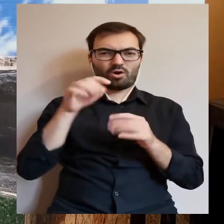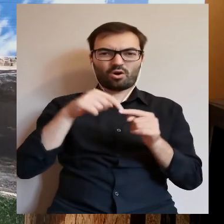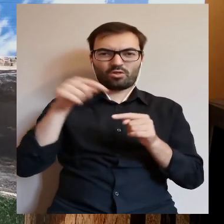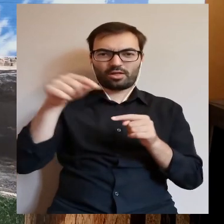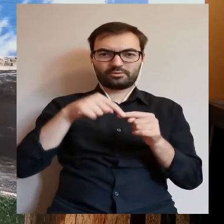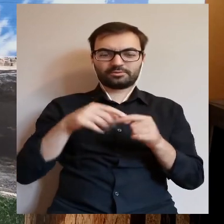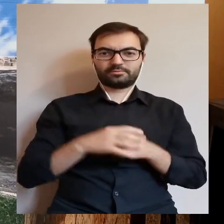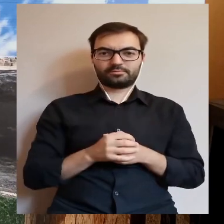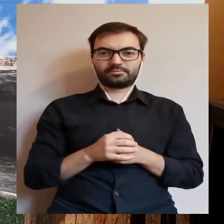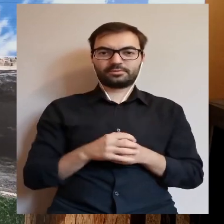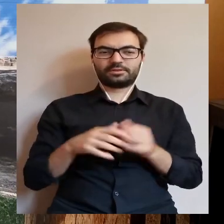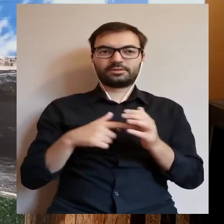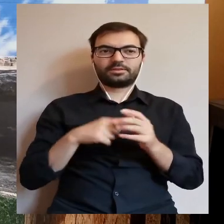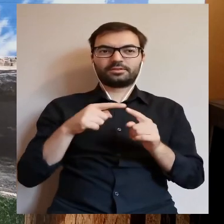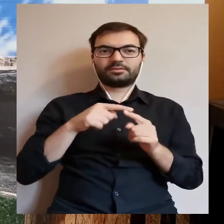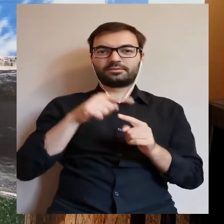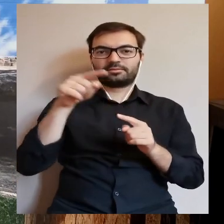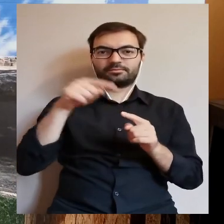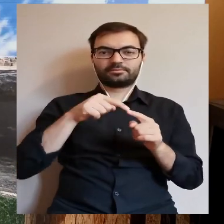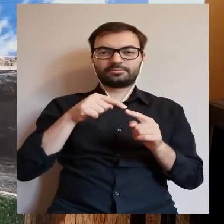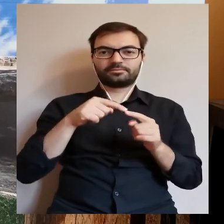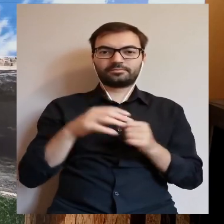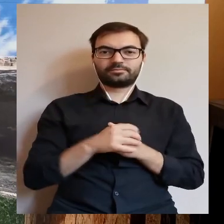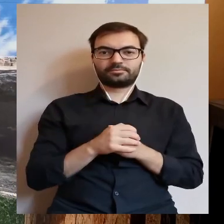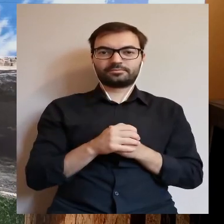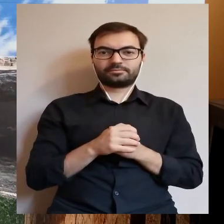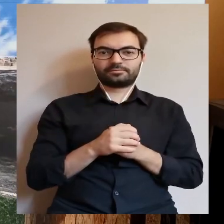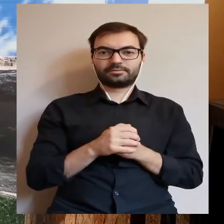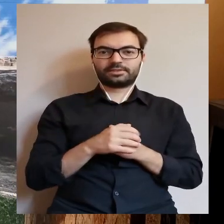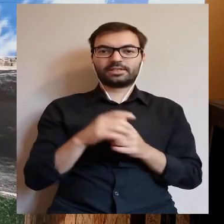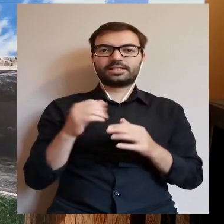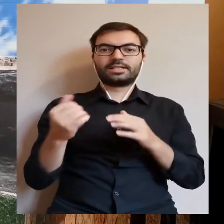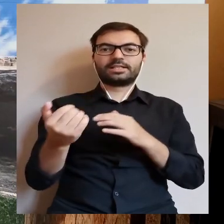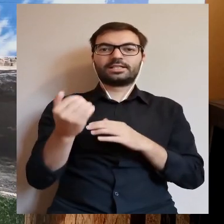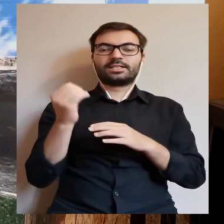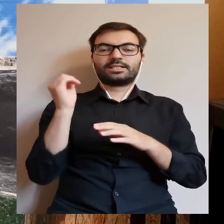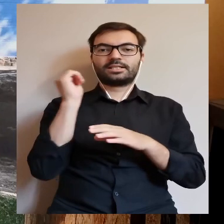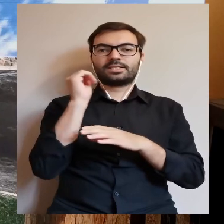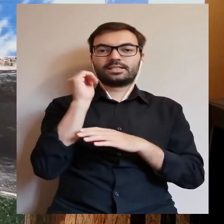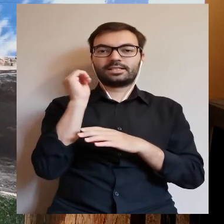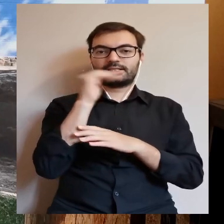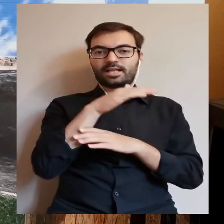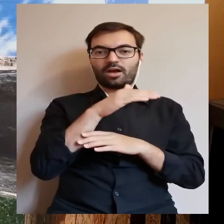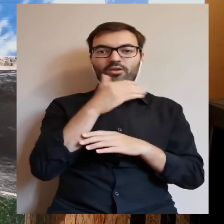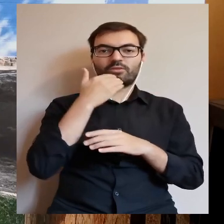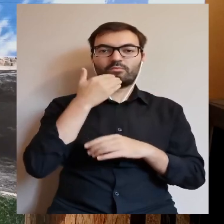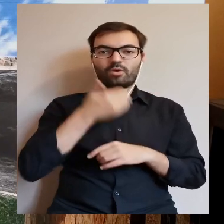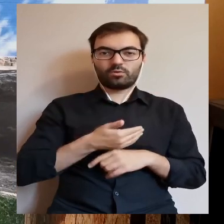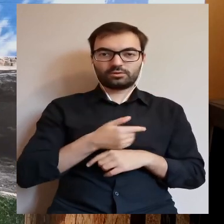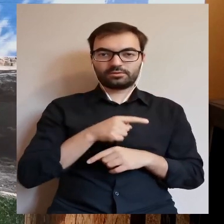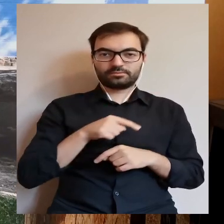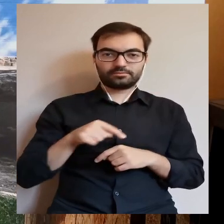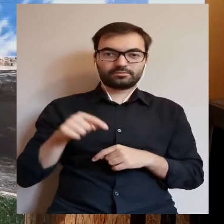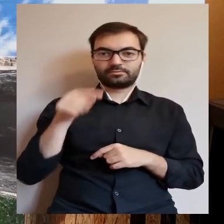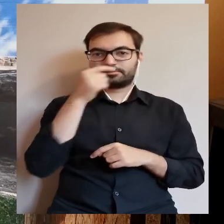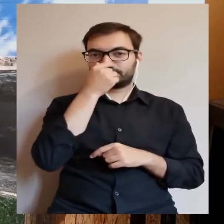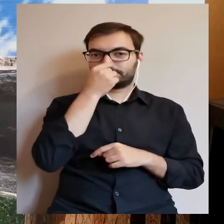podobne odległości są pomiędzy nimi. Ta oś taka z zachodniego południa,